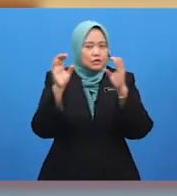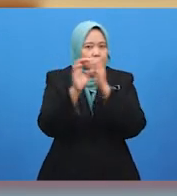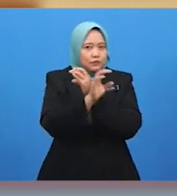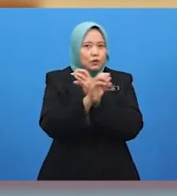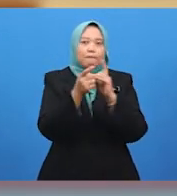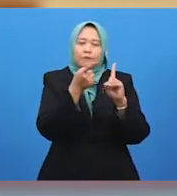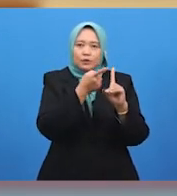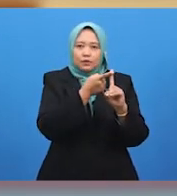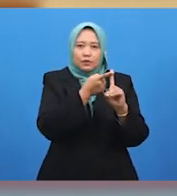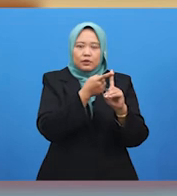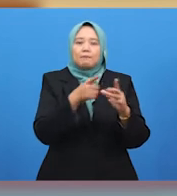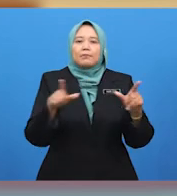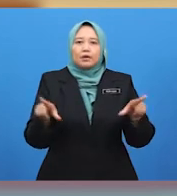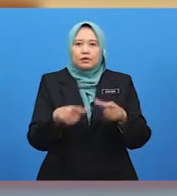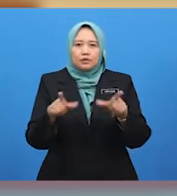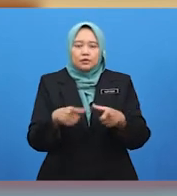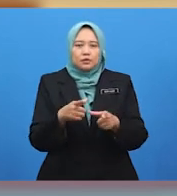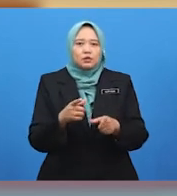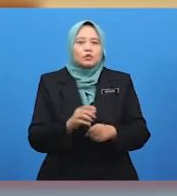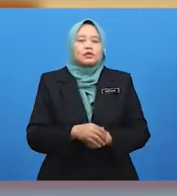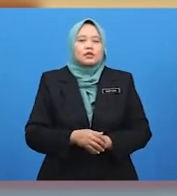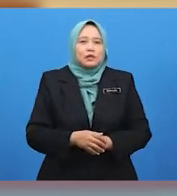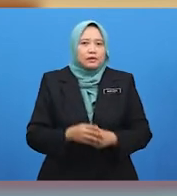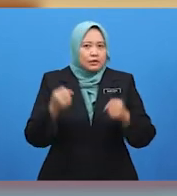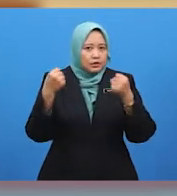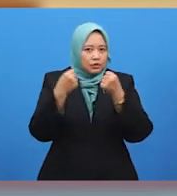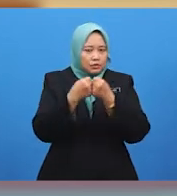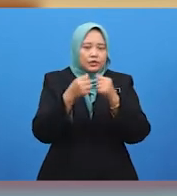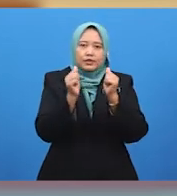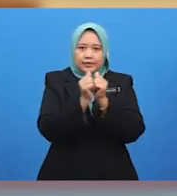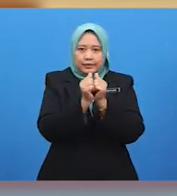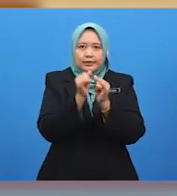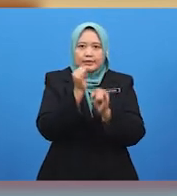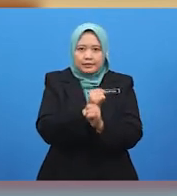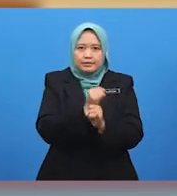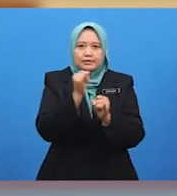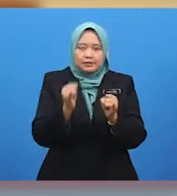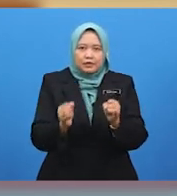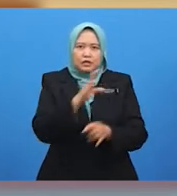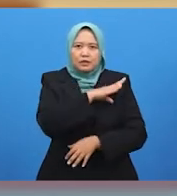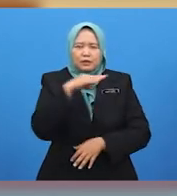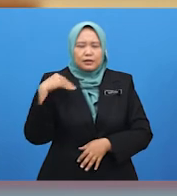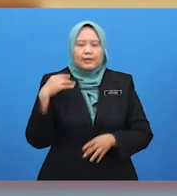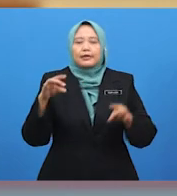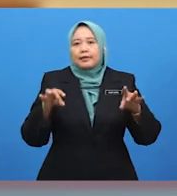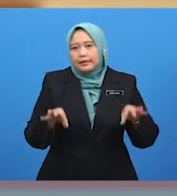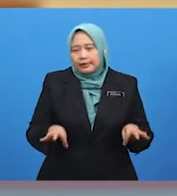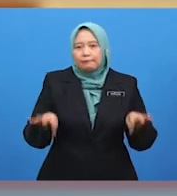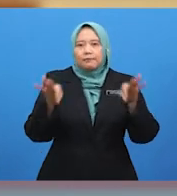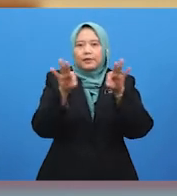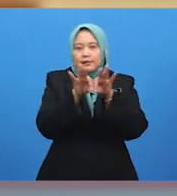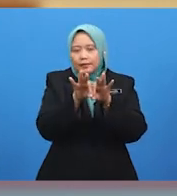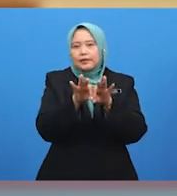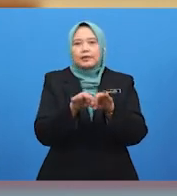pertama ialah berlakunya pertelingkahan atau pergaduhan antara jiran. Dan, kepentingan